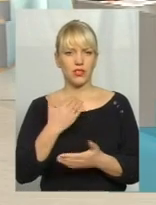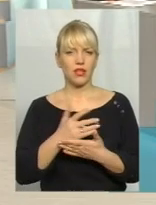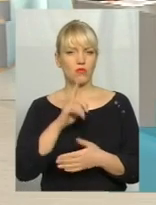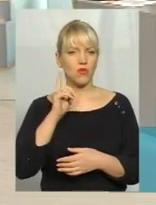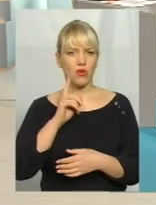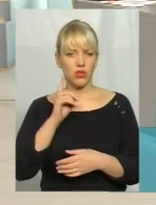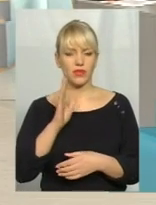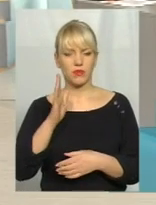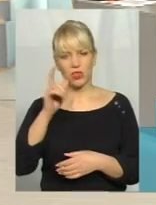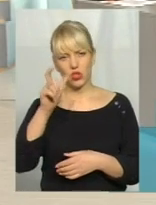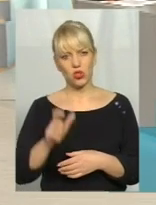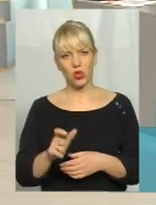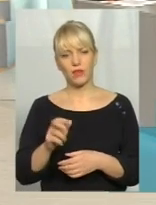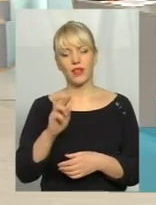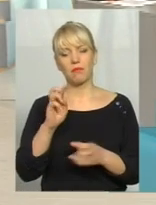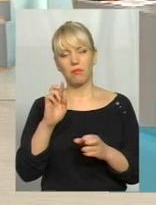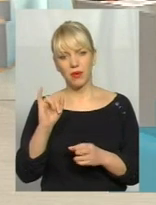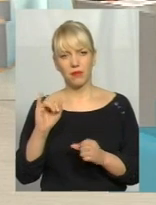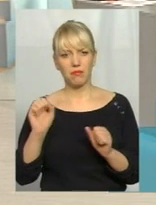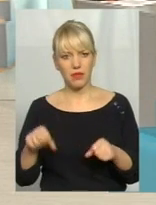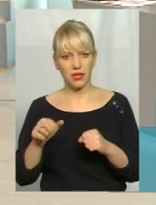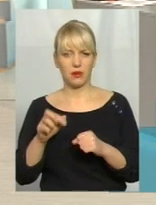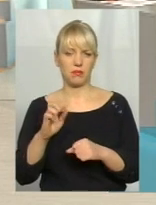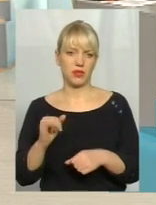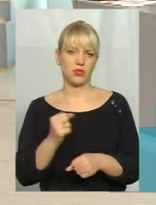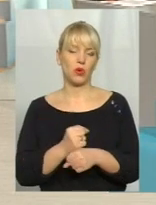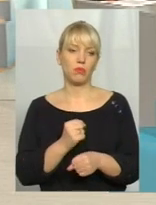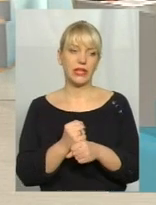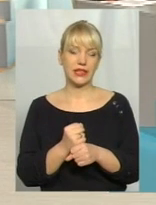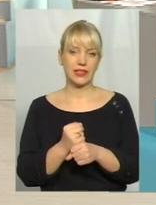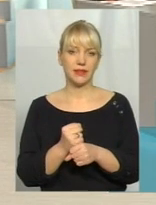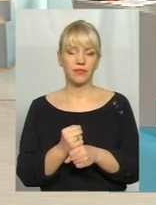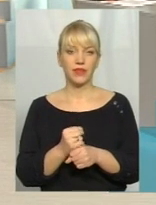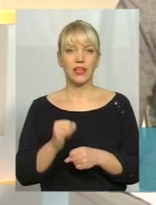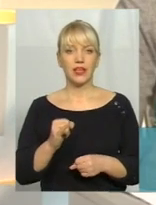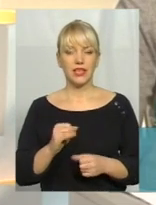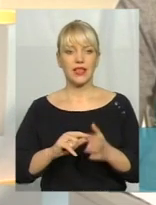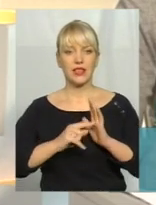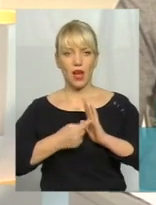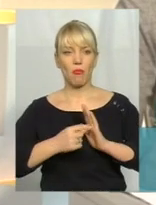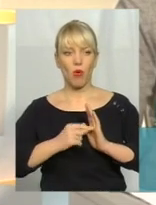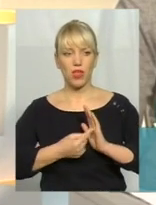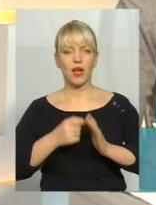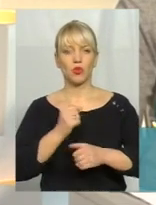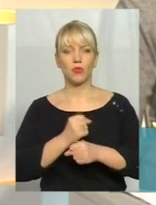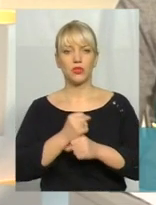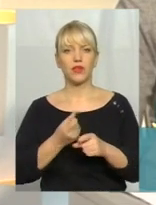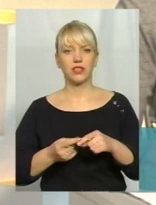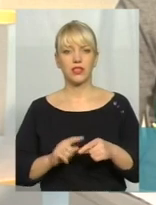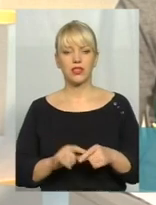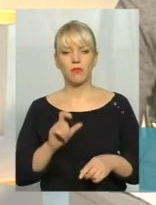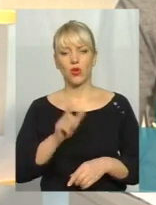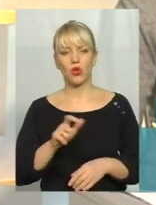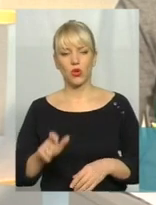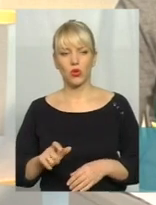перспективний чоловік, який міг би зробити, міг би зробити. І на порегалу працювали б на цим, і люди